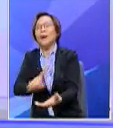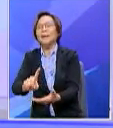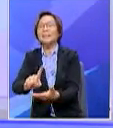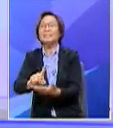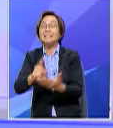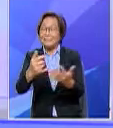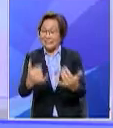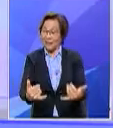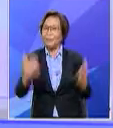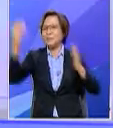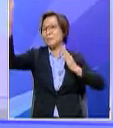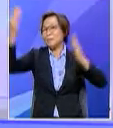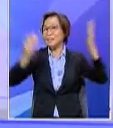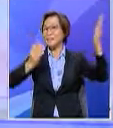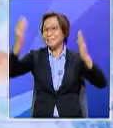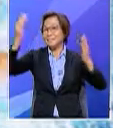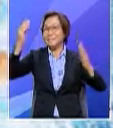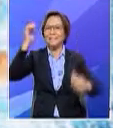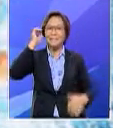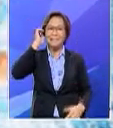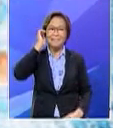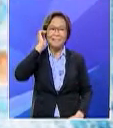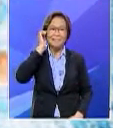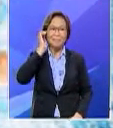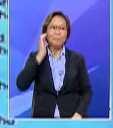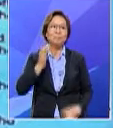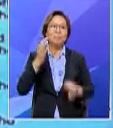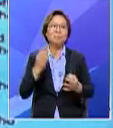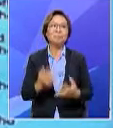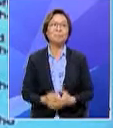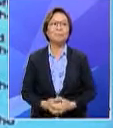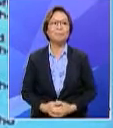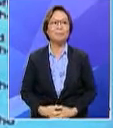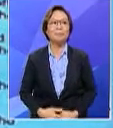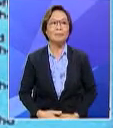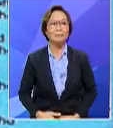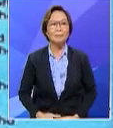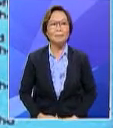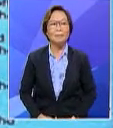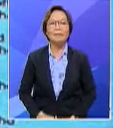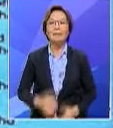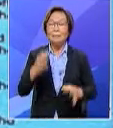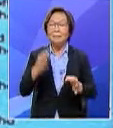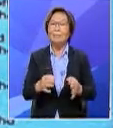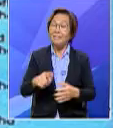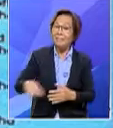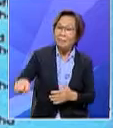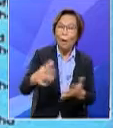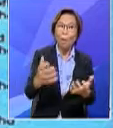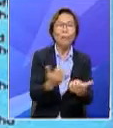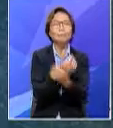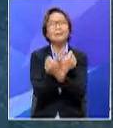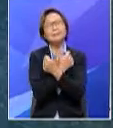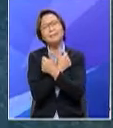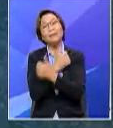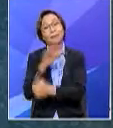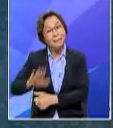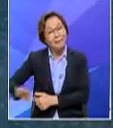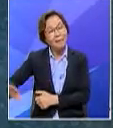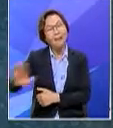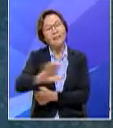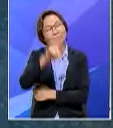Andainya engkau ingin disayangi Engkau